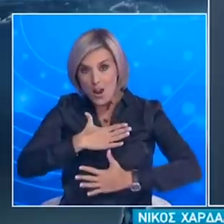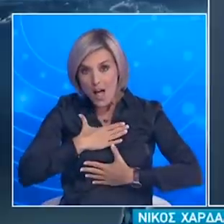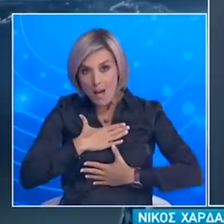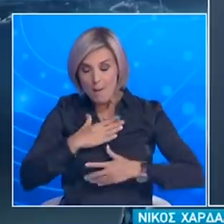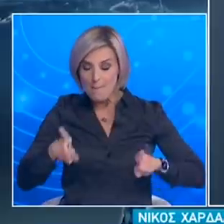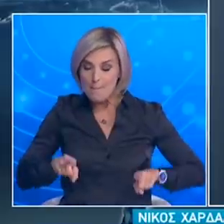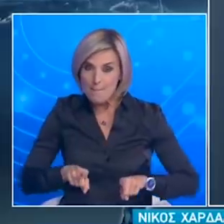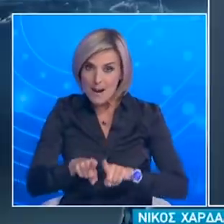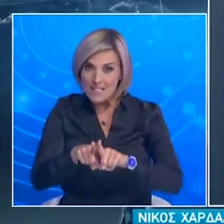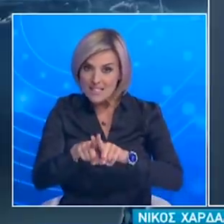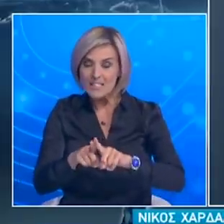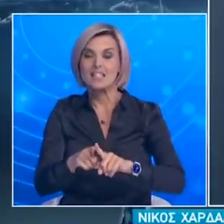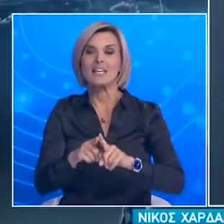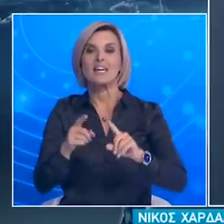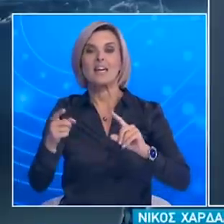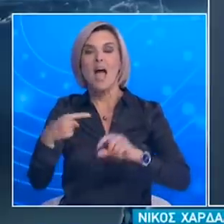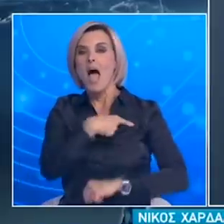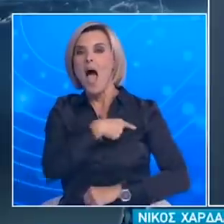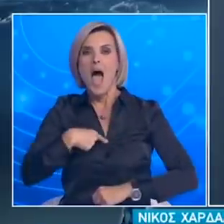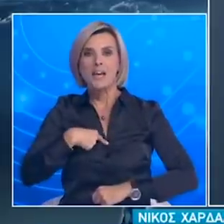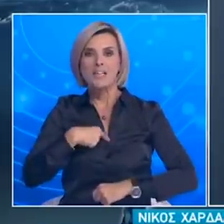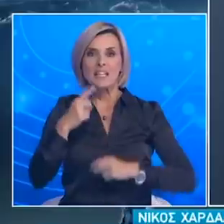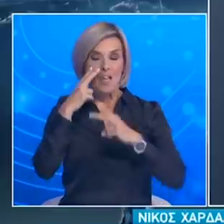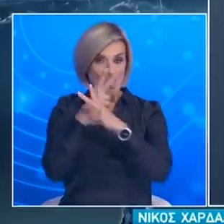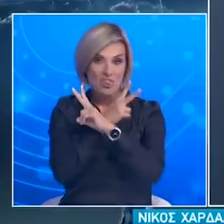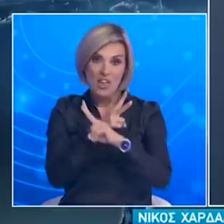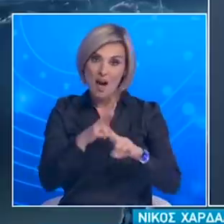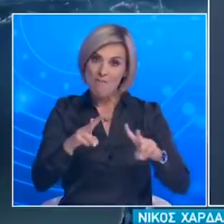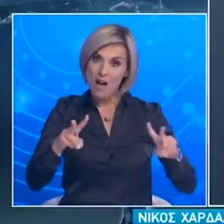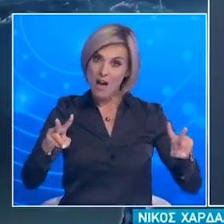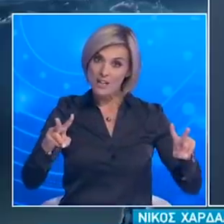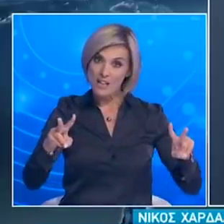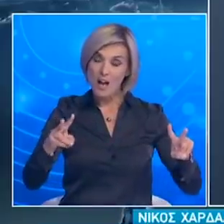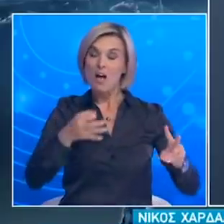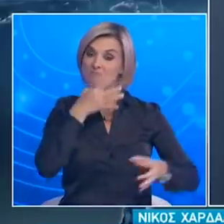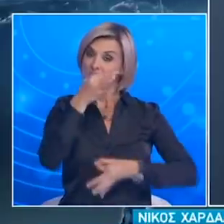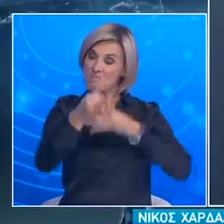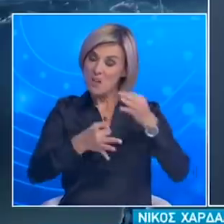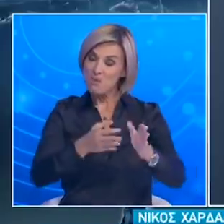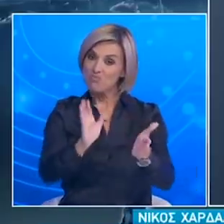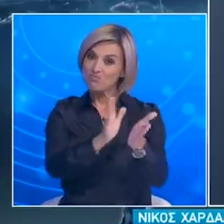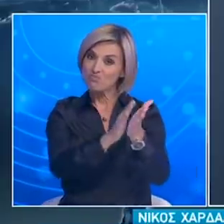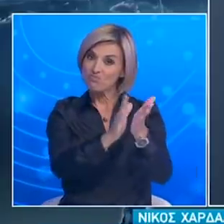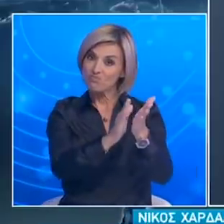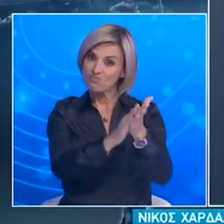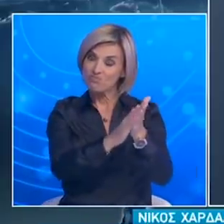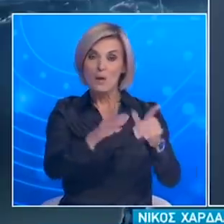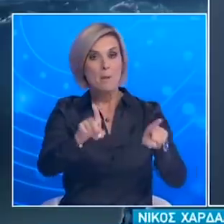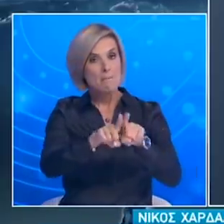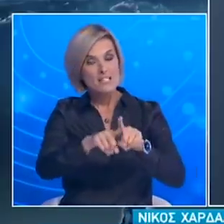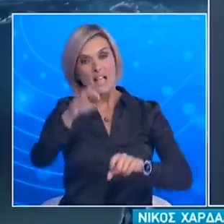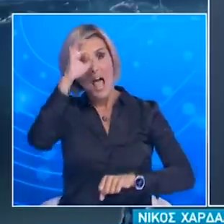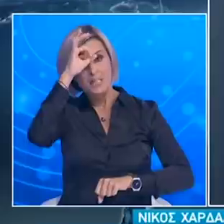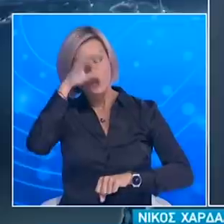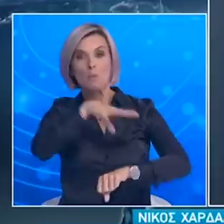με την Εθνική Αρχή Διαφάνειας Την οποία δημόσια θέλω να ευχαριστήσω για τη μέχρι σήμερα συμβολή της Μαζί με την Ελληνική Αστυνομία, με τον Λιμενικό